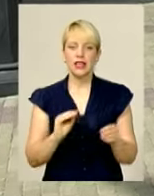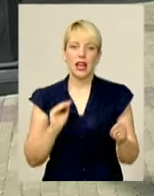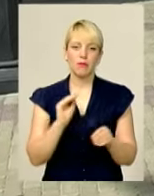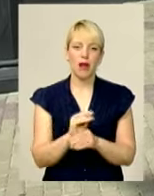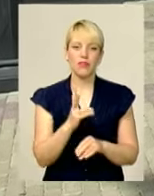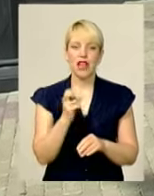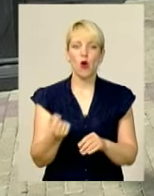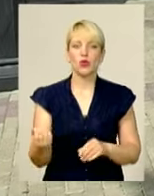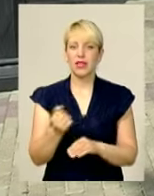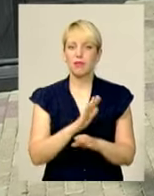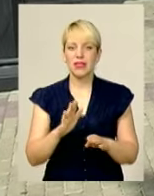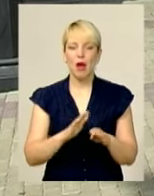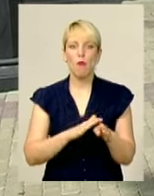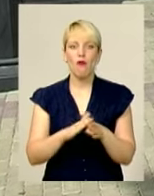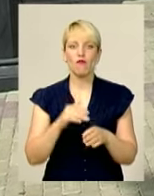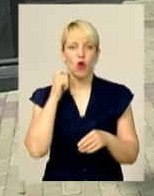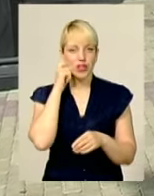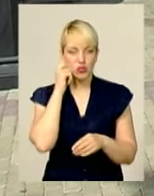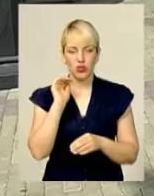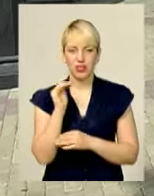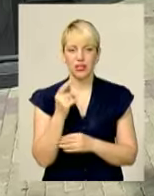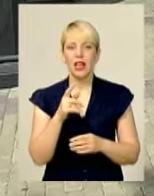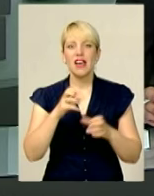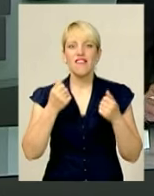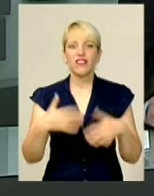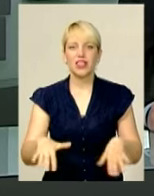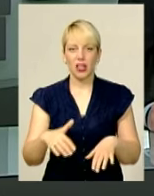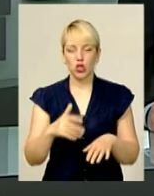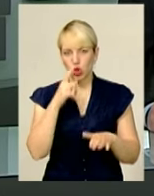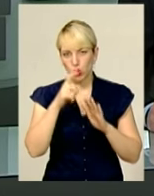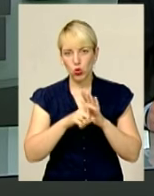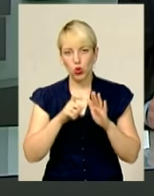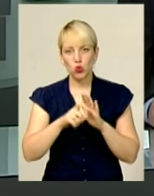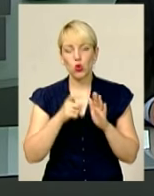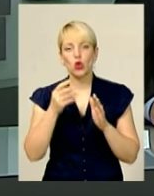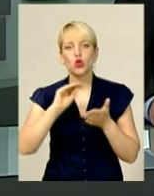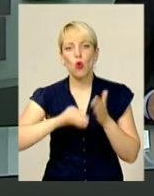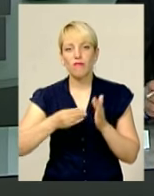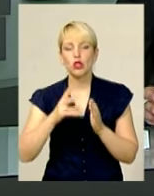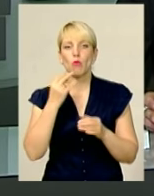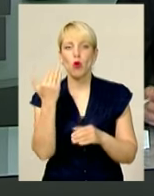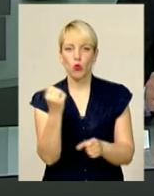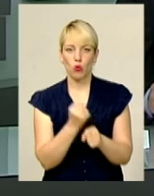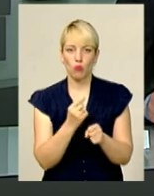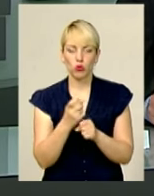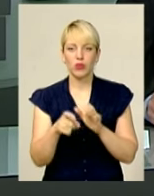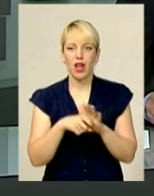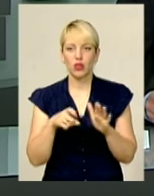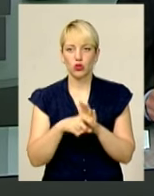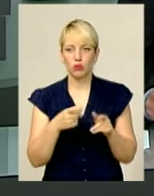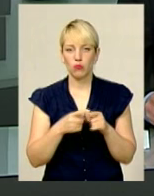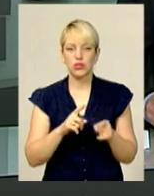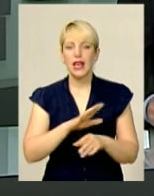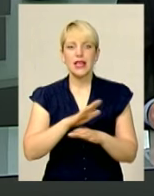дитини, а ще втратили довідку про його роботу на Донбасі. До того ж, Станіслав Бурковський нарікає на неправомірність постанови